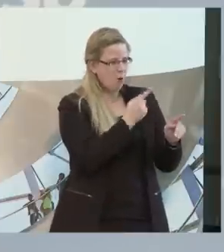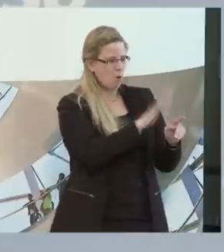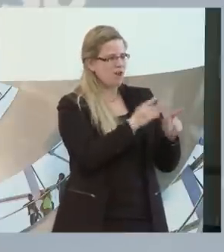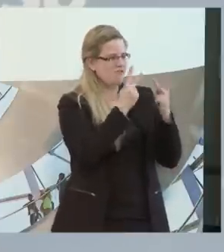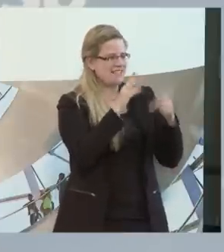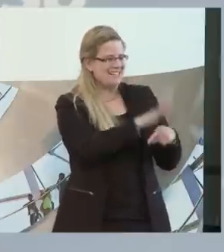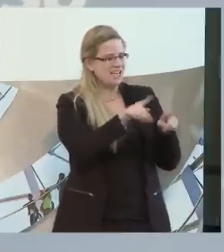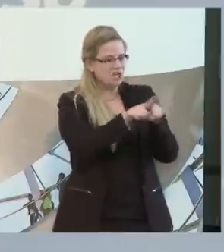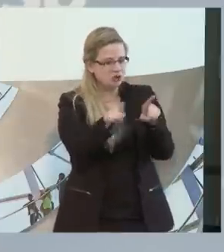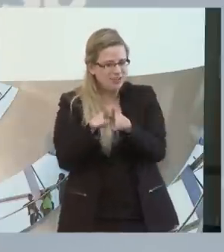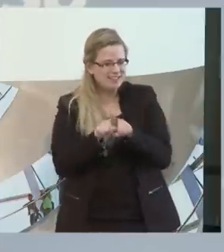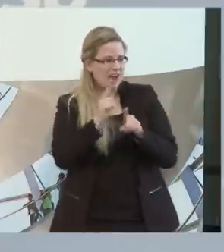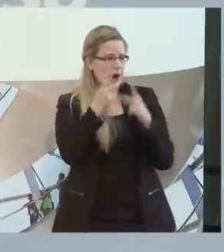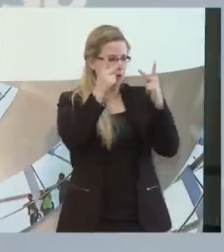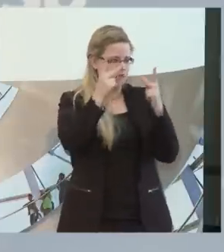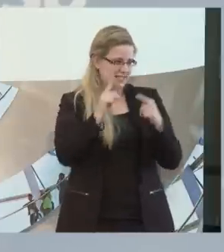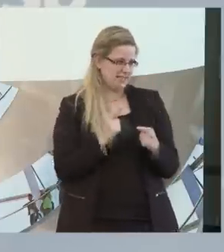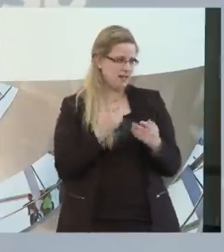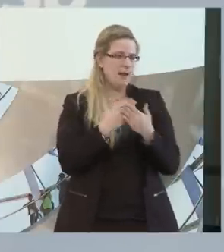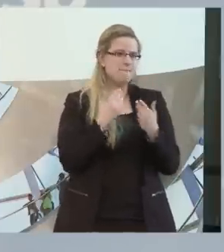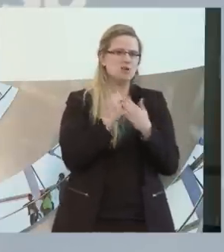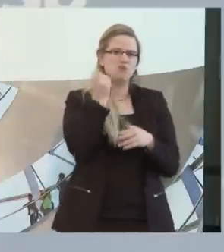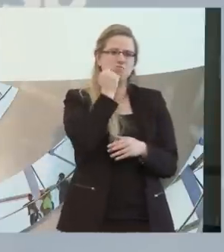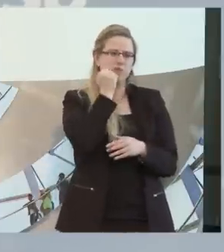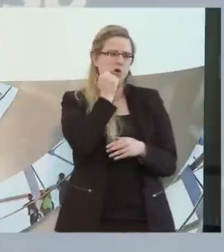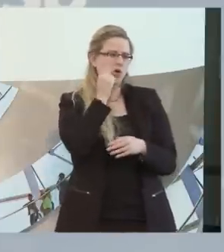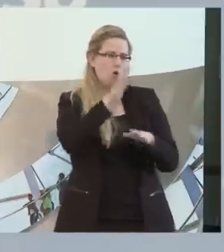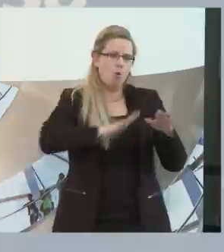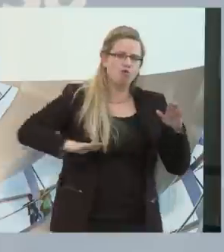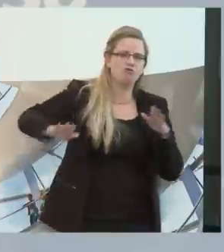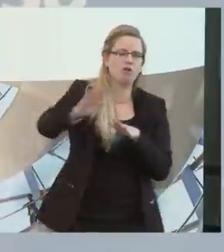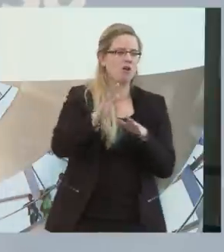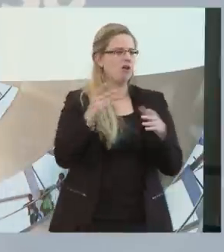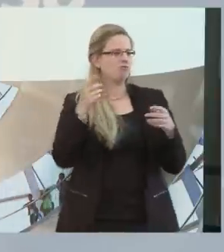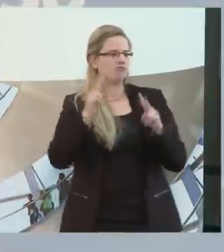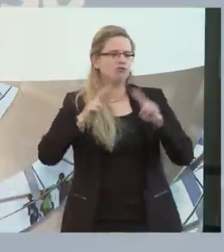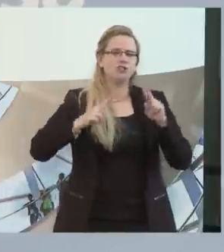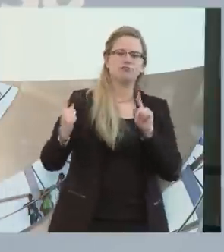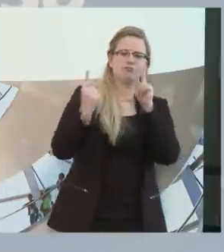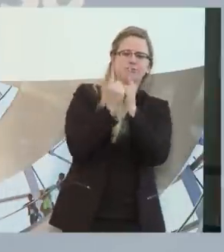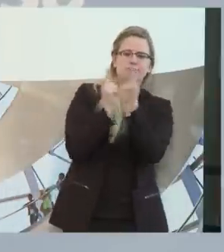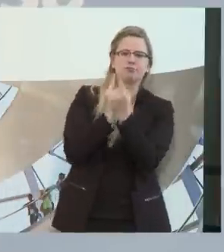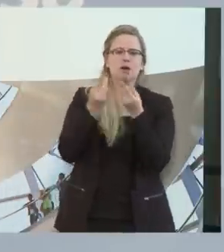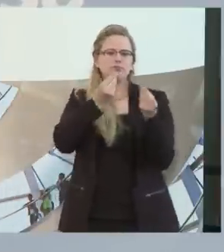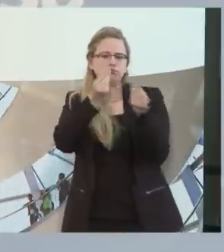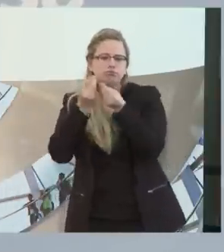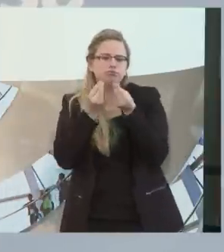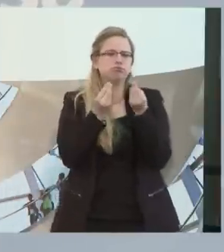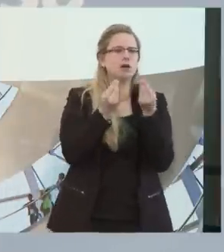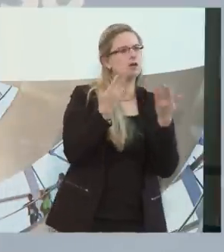gruppendynamische Prozesse, die Unterhaltung haben, die im Grunde genommen auch sprechen können und auf den Weg gebracht werden, wie gehen wir mit